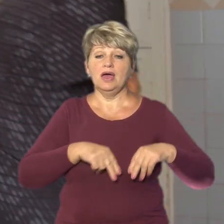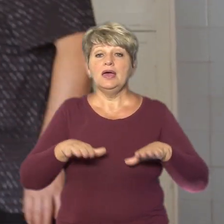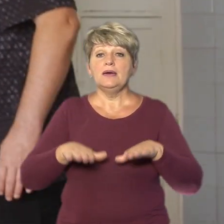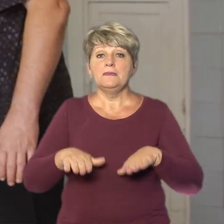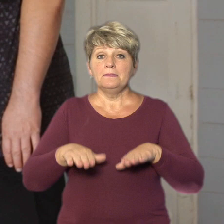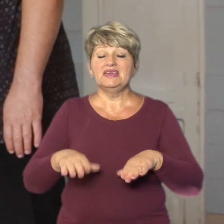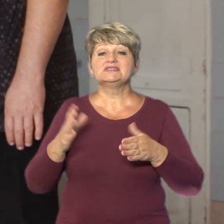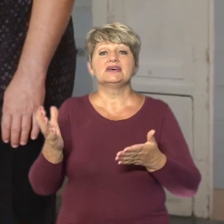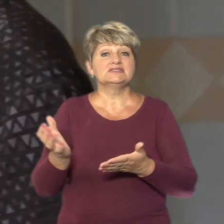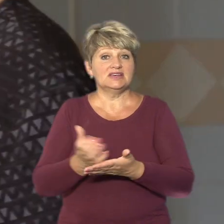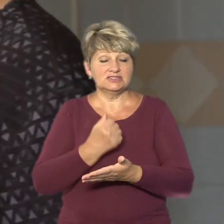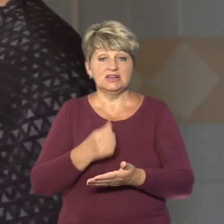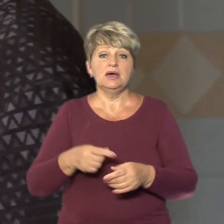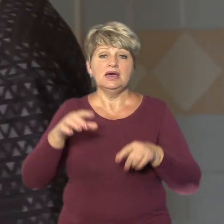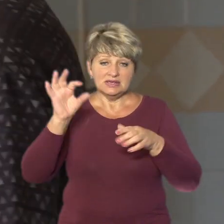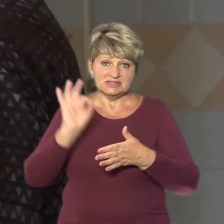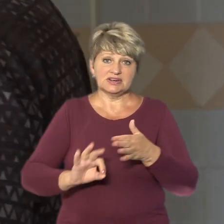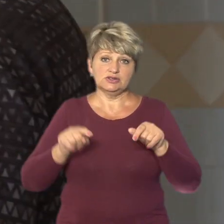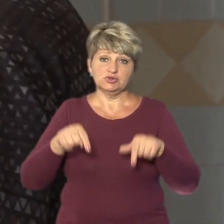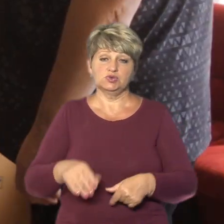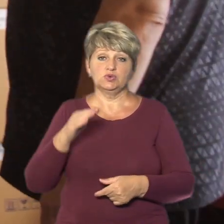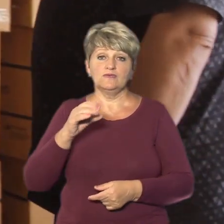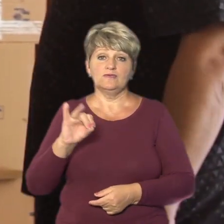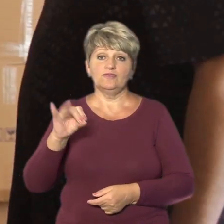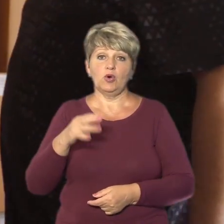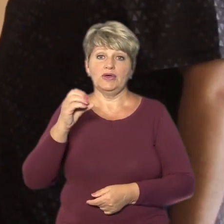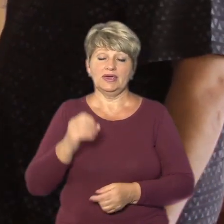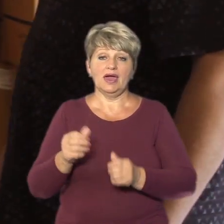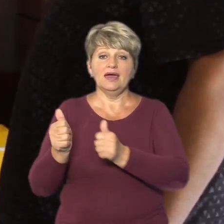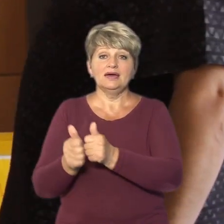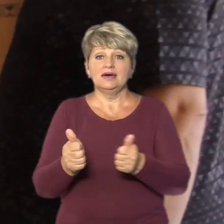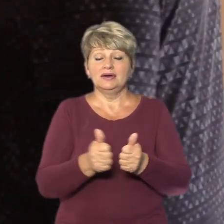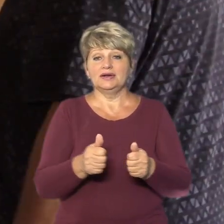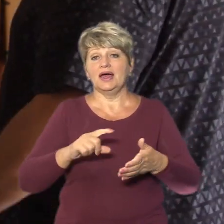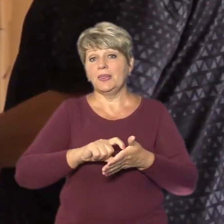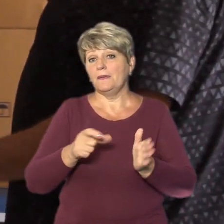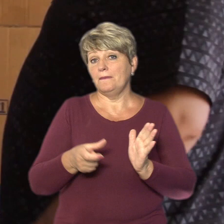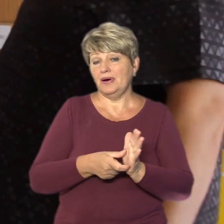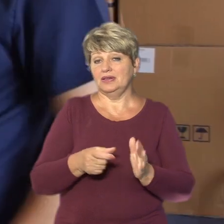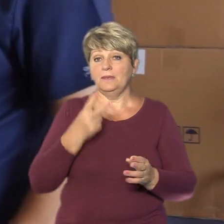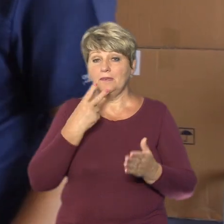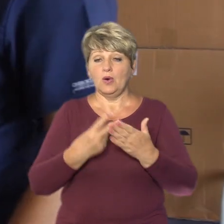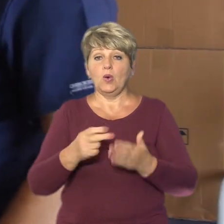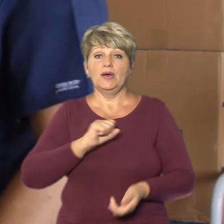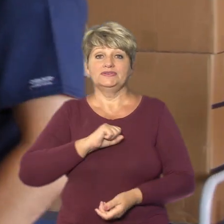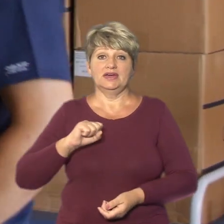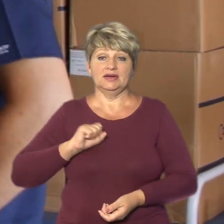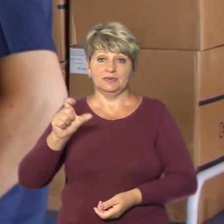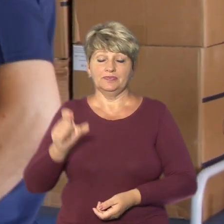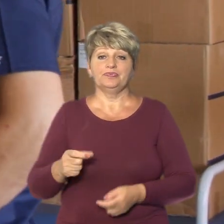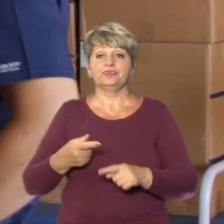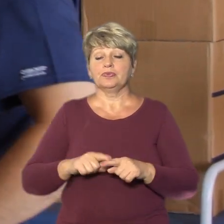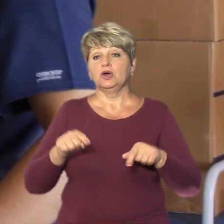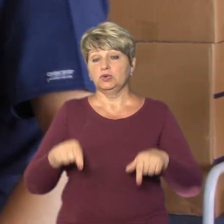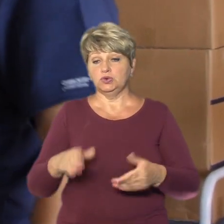кімнати знайшли. Примісінько у фойєвідділення, неподалік палат, показує фізичний терапевт Юрій Зайцев. Тут у нас цей хол